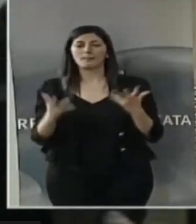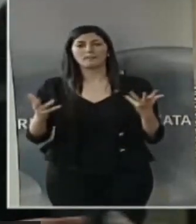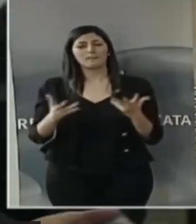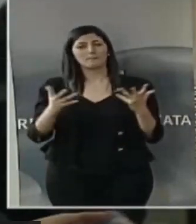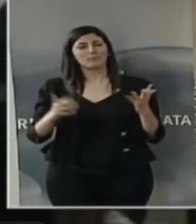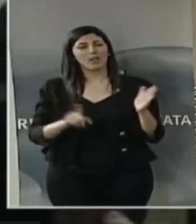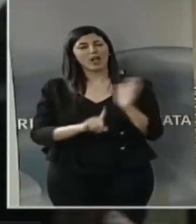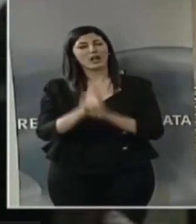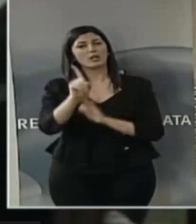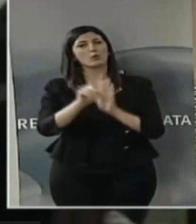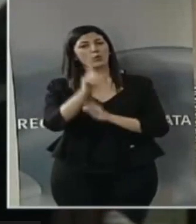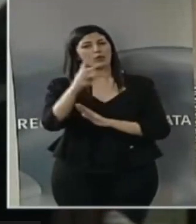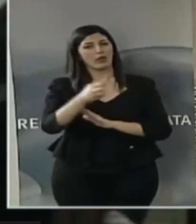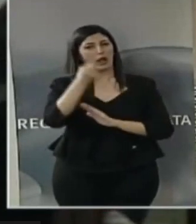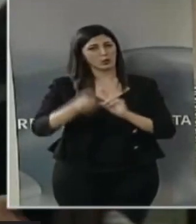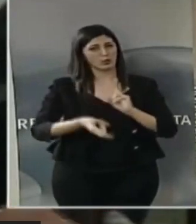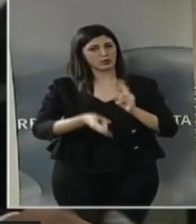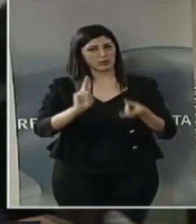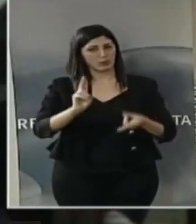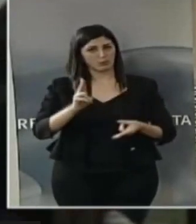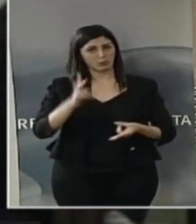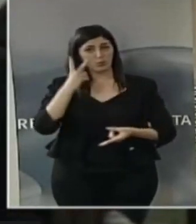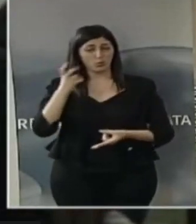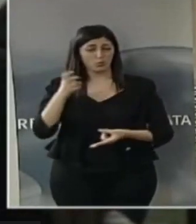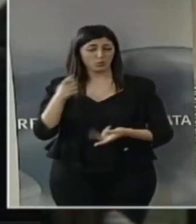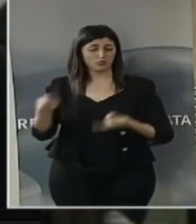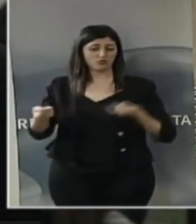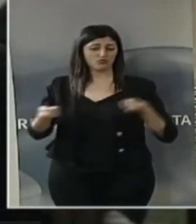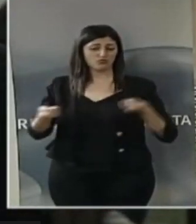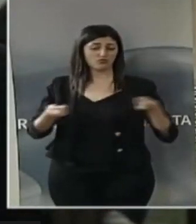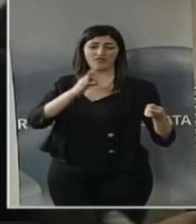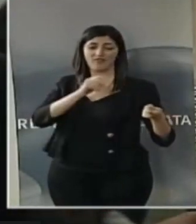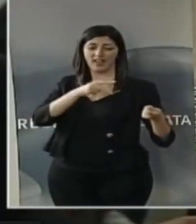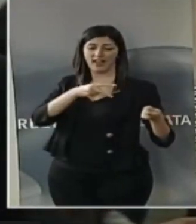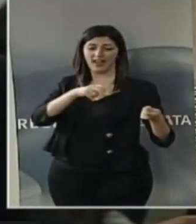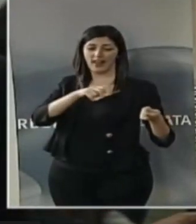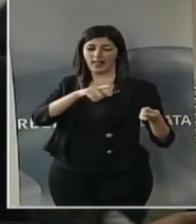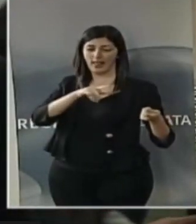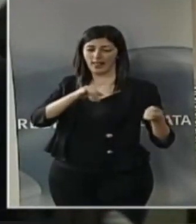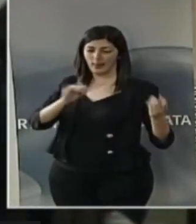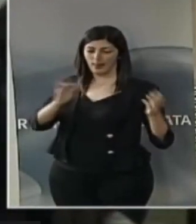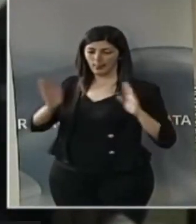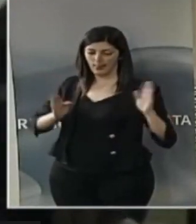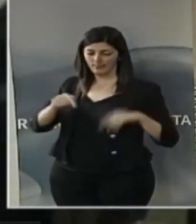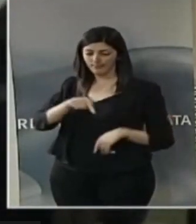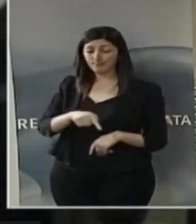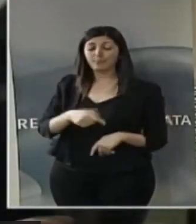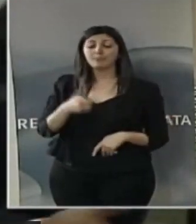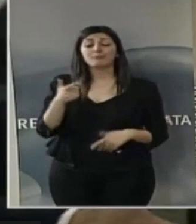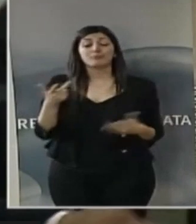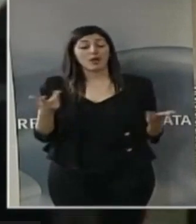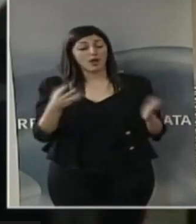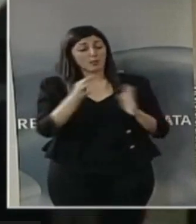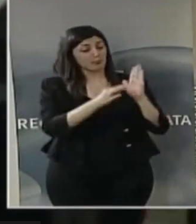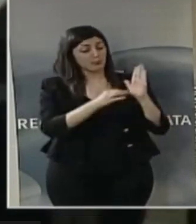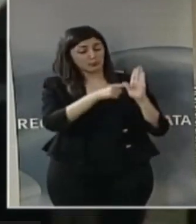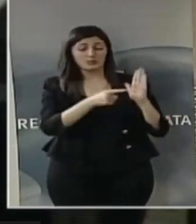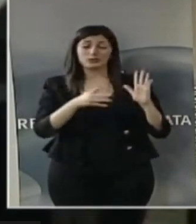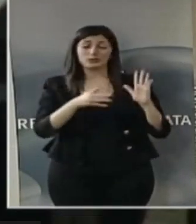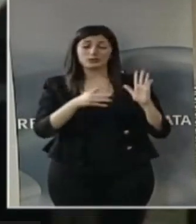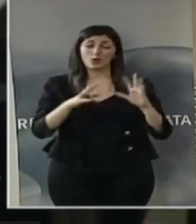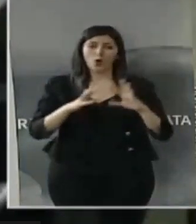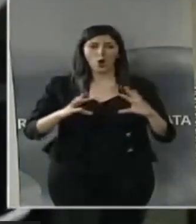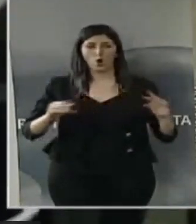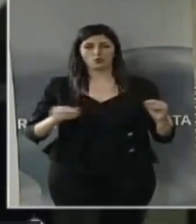risultati rispetto alla gestione Fanelli, lo dico perché oggettivamente su questi punti non c'è stato un